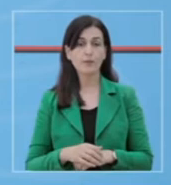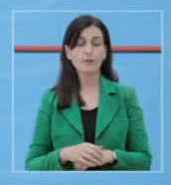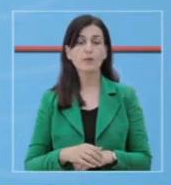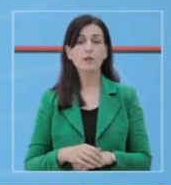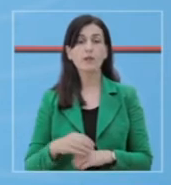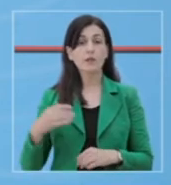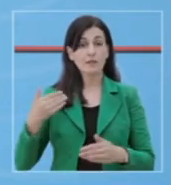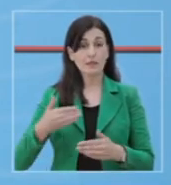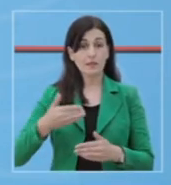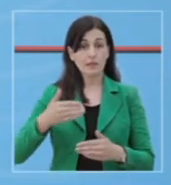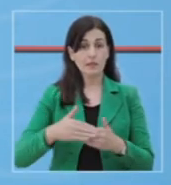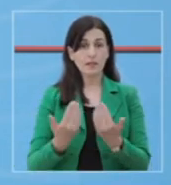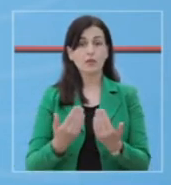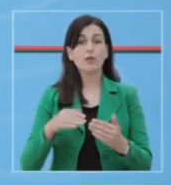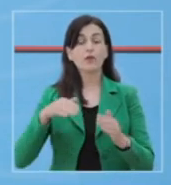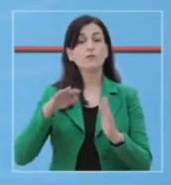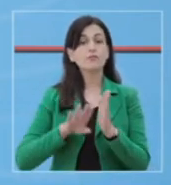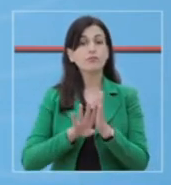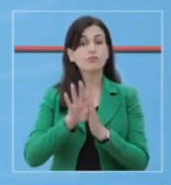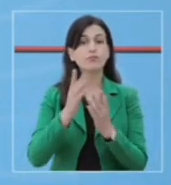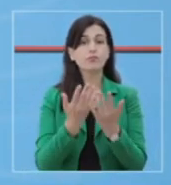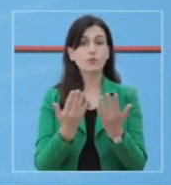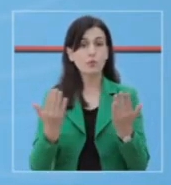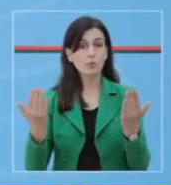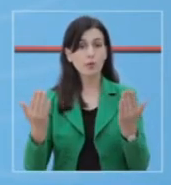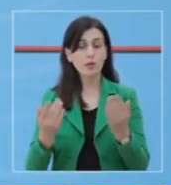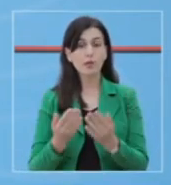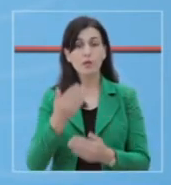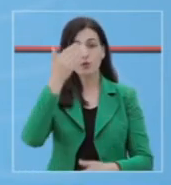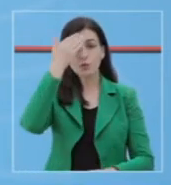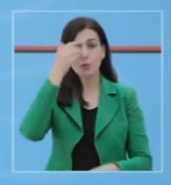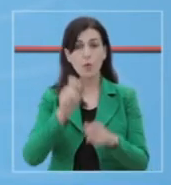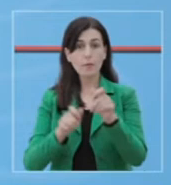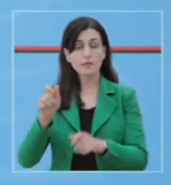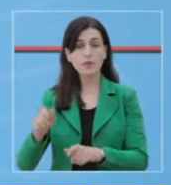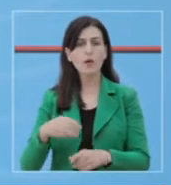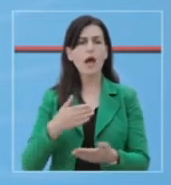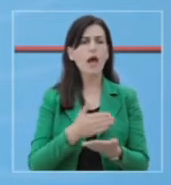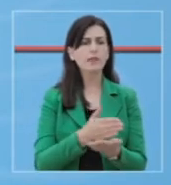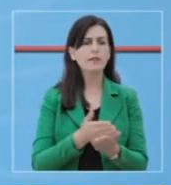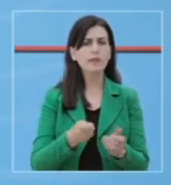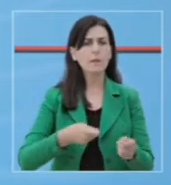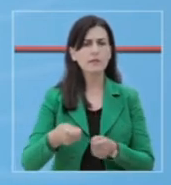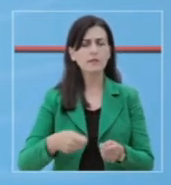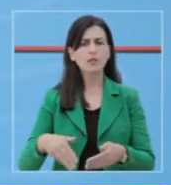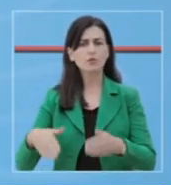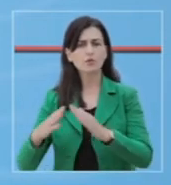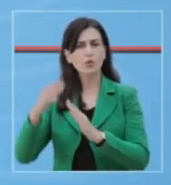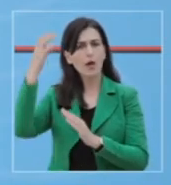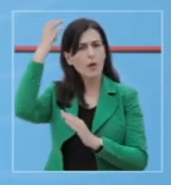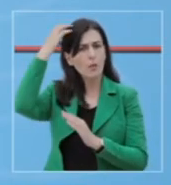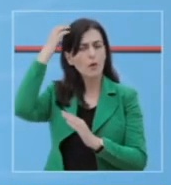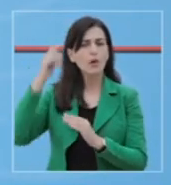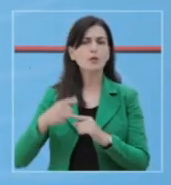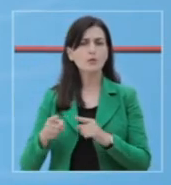faktis e ditët e fundit, po vjetër e shtimi rasteve me aktivitet biznesi, dërmarje me shumë punëtor, institucione publike dhe private,